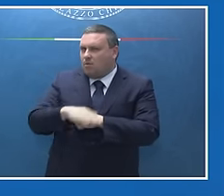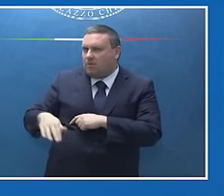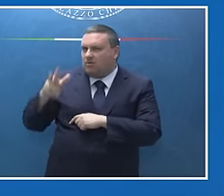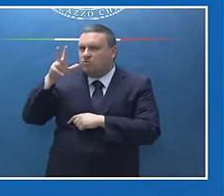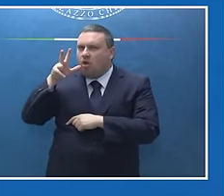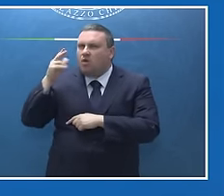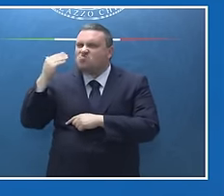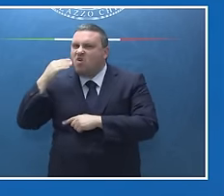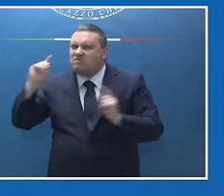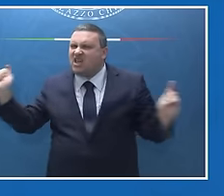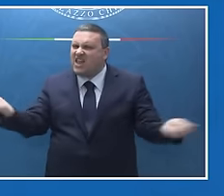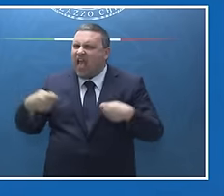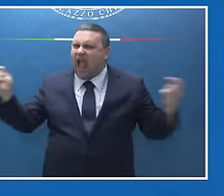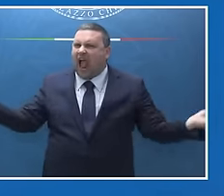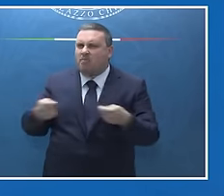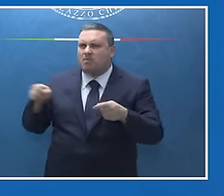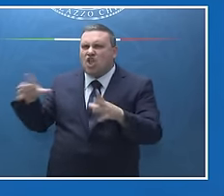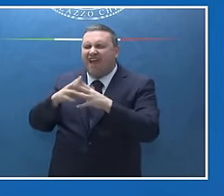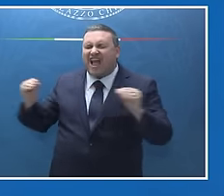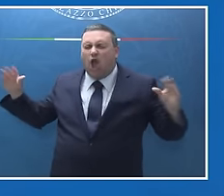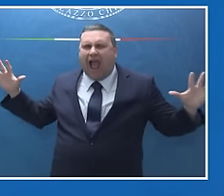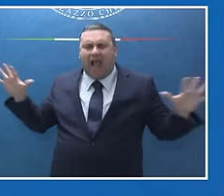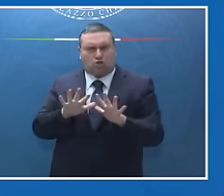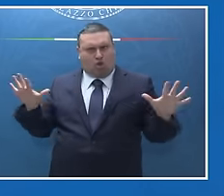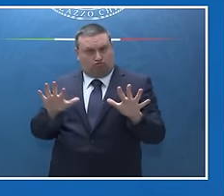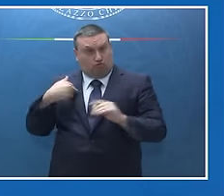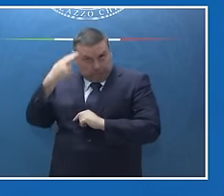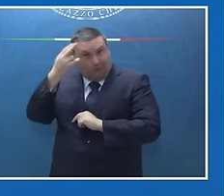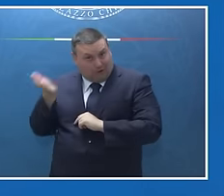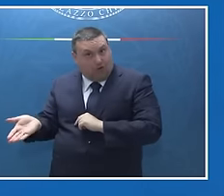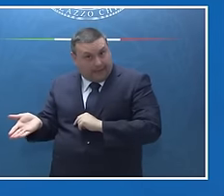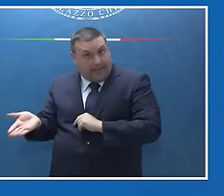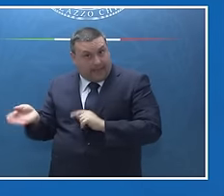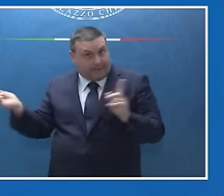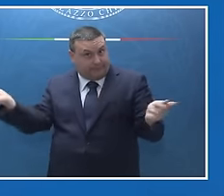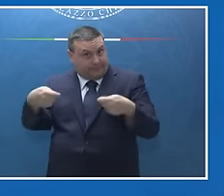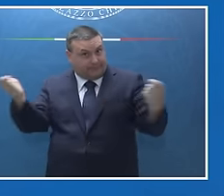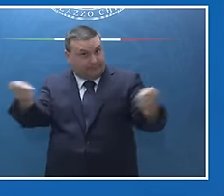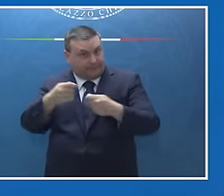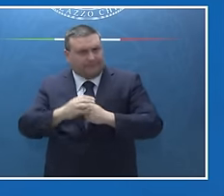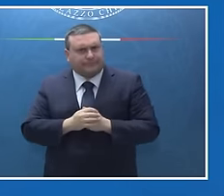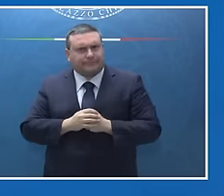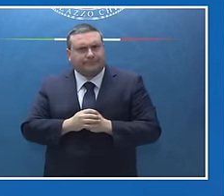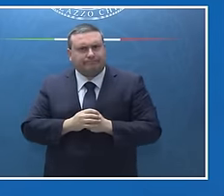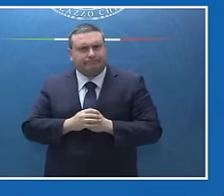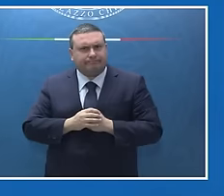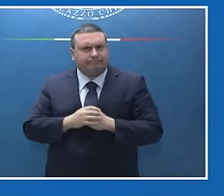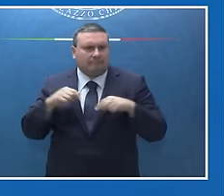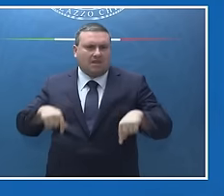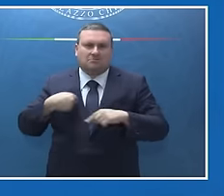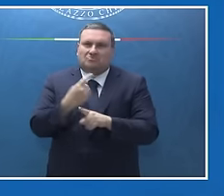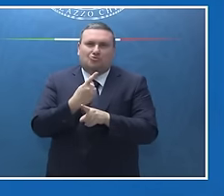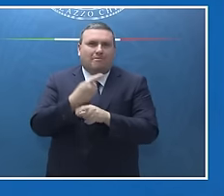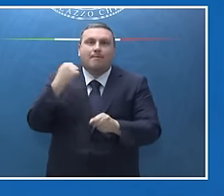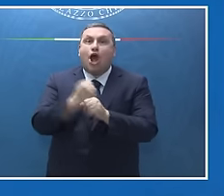adulti e che ha fatto qualcosa di atroce. Adesso dobbiamo lavorare per la pace ed è